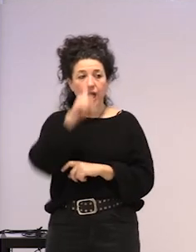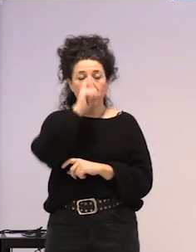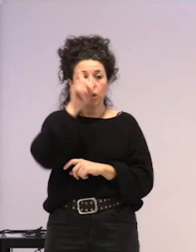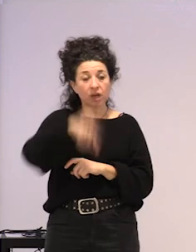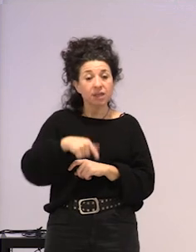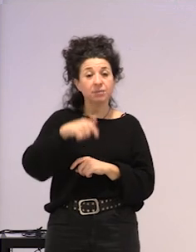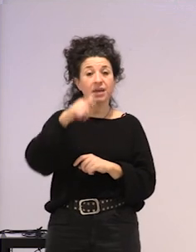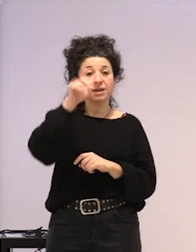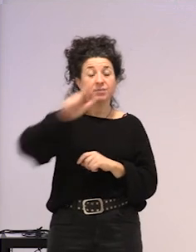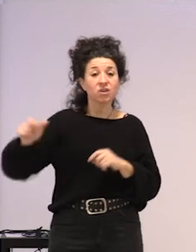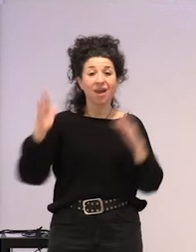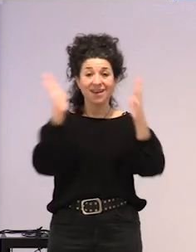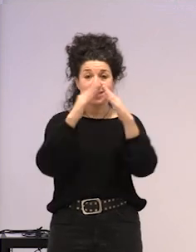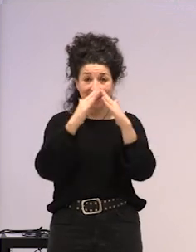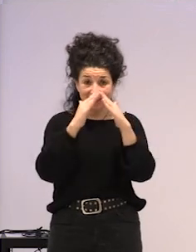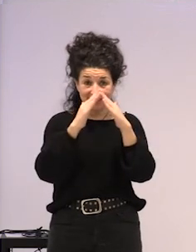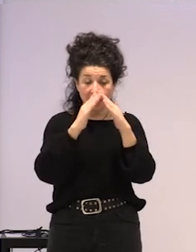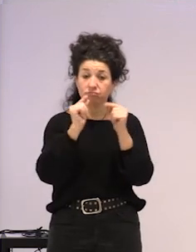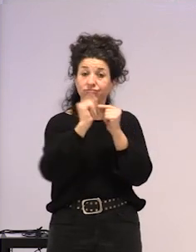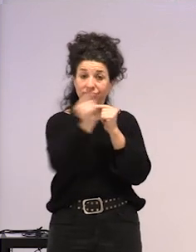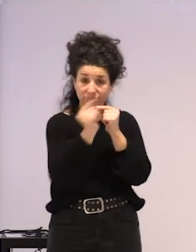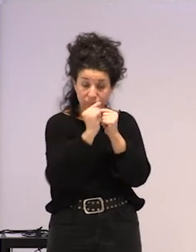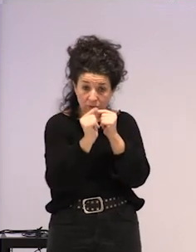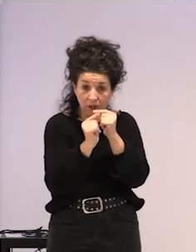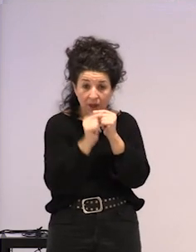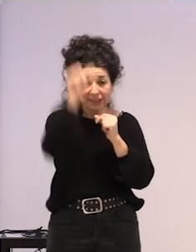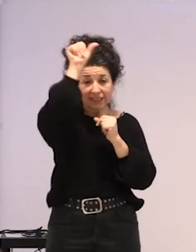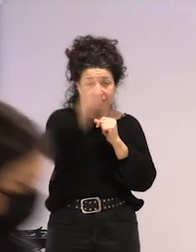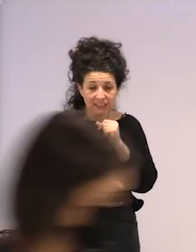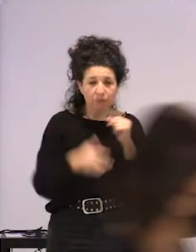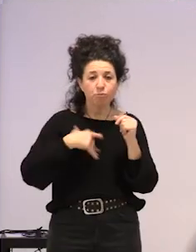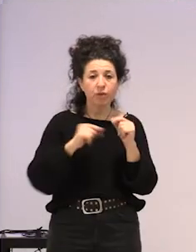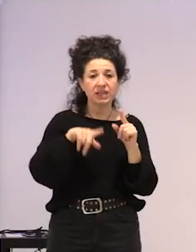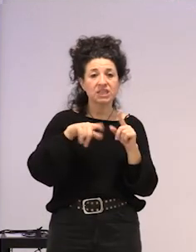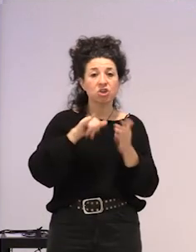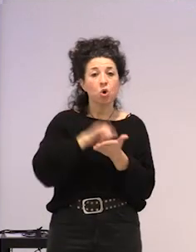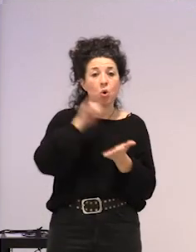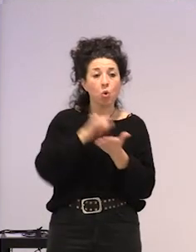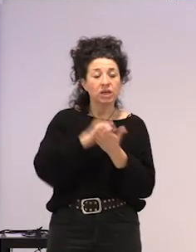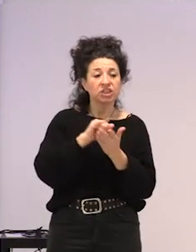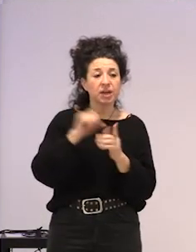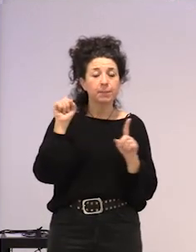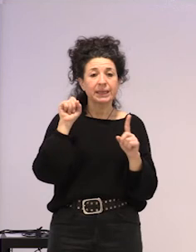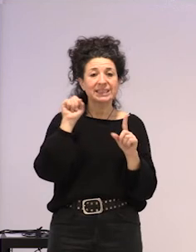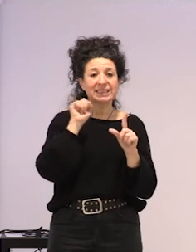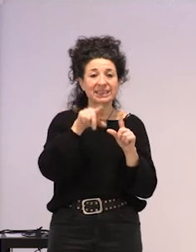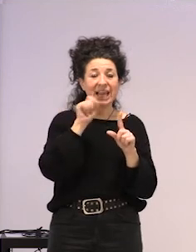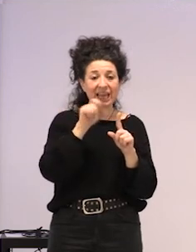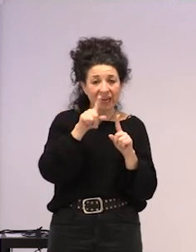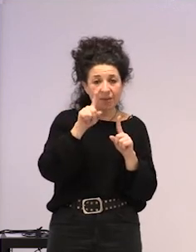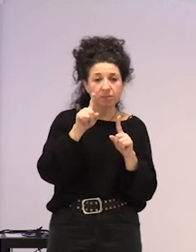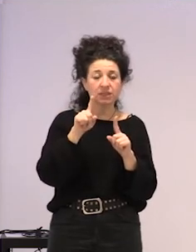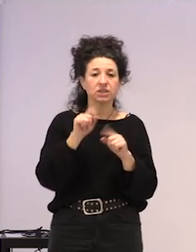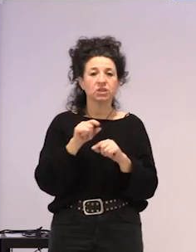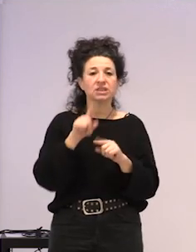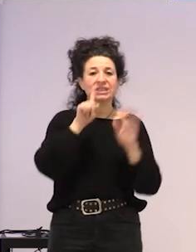bueno, eskubide jarraiz denari zaldetenak, ba, uskubide hau batxapero, telegambide zere, zuen baderak eriteko, eta telefonu da, da,